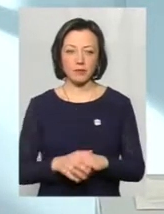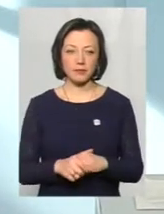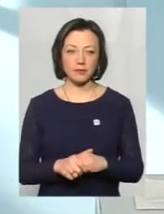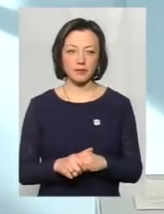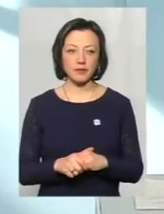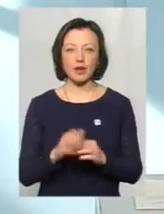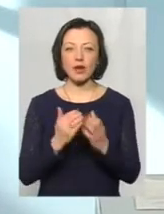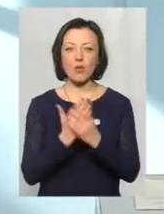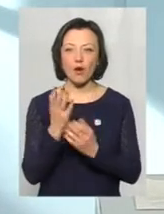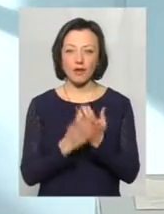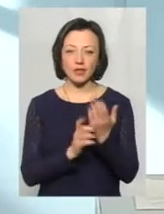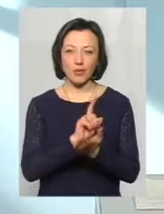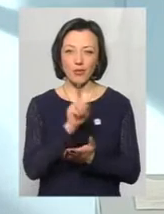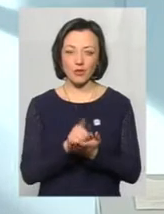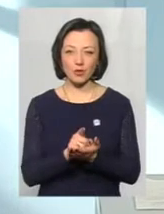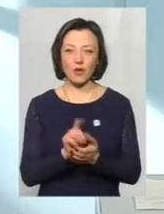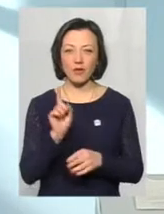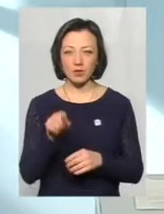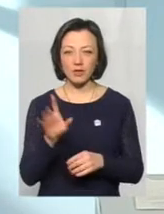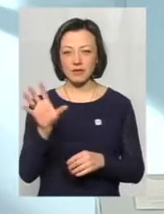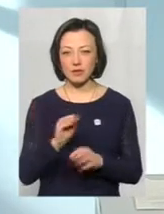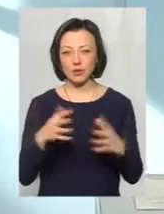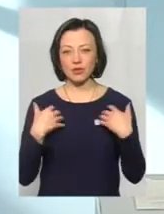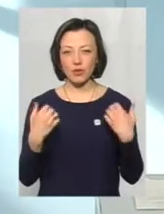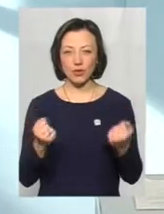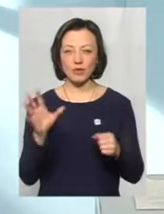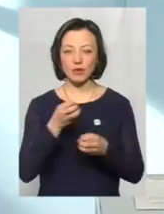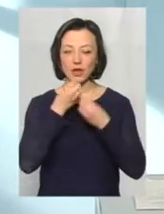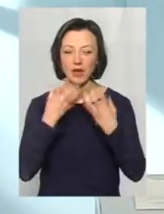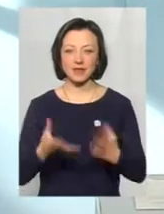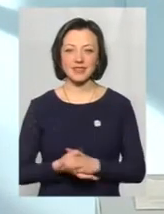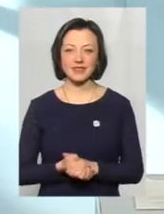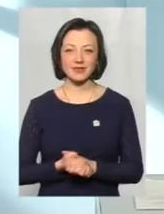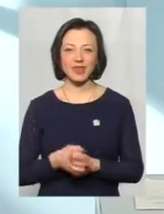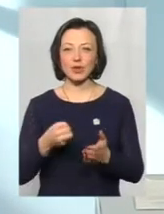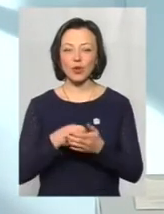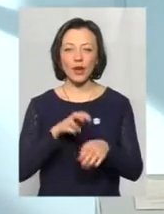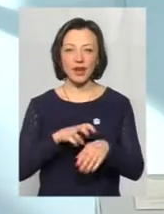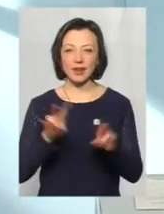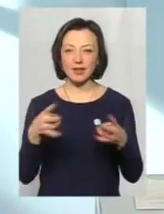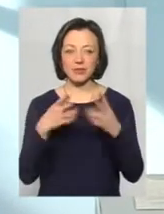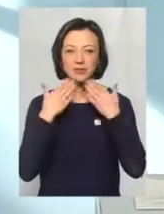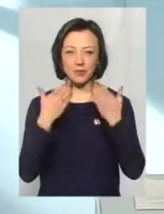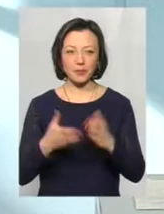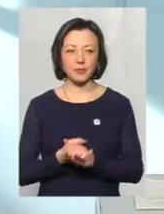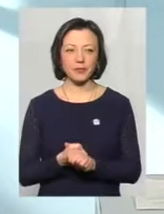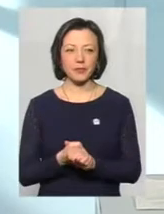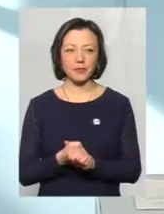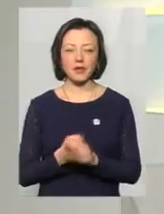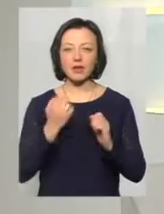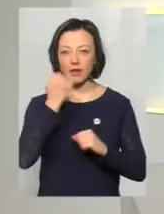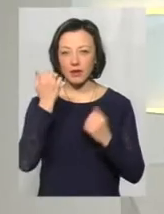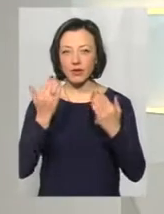рукавички обов'язково. І тоді всі будуть здорові і все буде. І до лікаря не прийдеться звертатися. Дякую, пані Оксано.